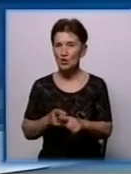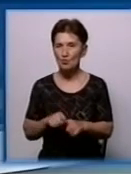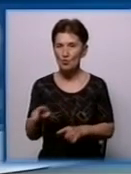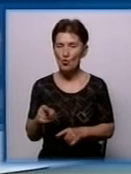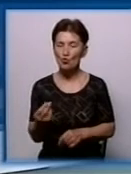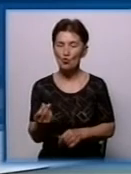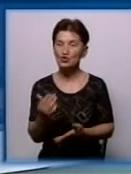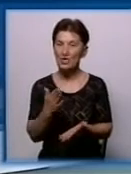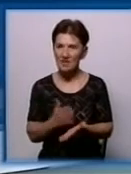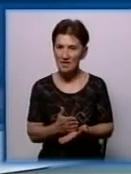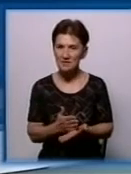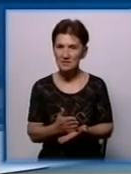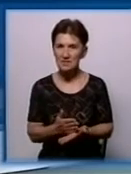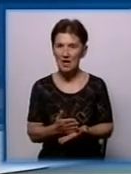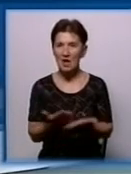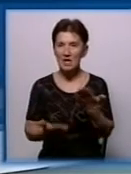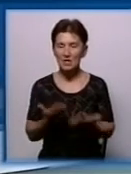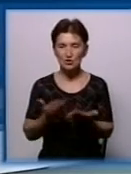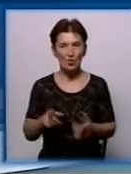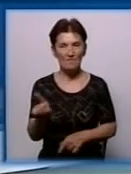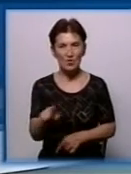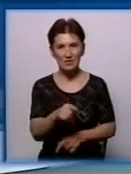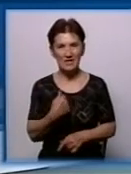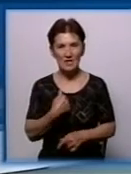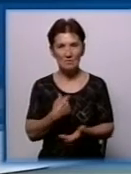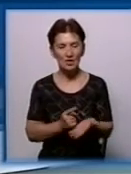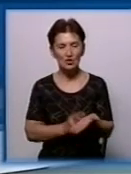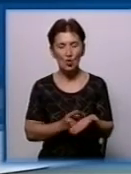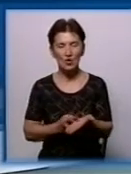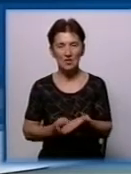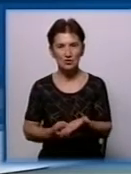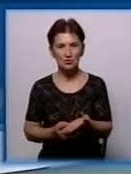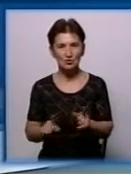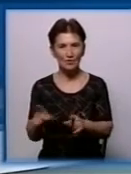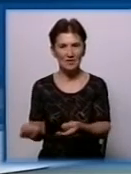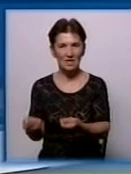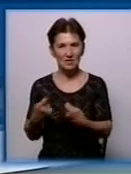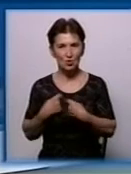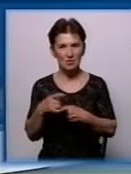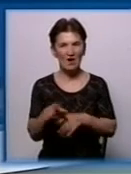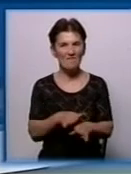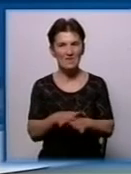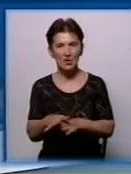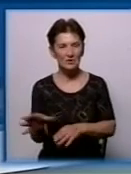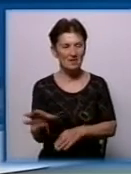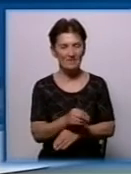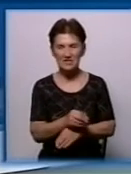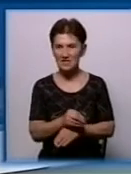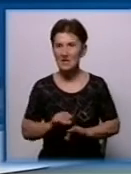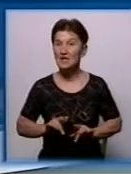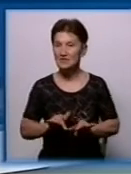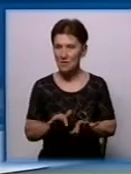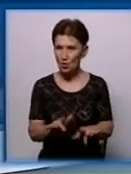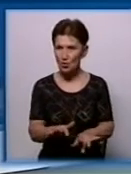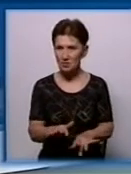враховуємо, вони виділяють, якщо вони нам докажуть, підтверджуючи матеріали, дадуть, що вони виконали ці заходи, то ми їх